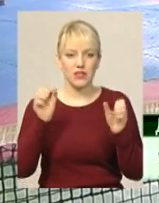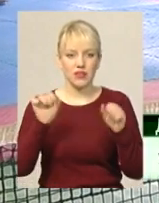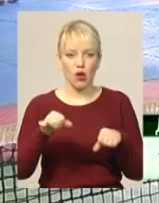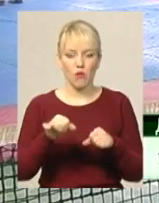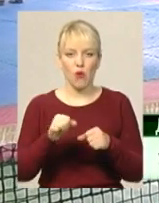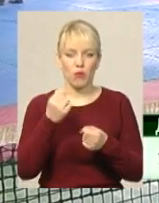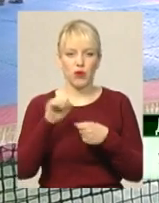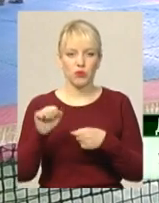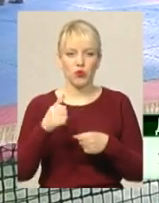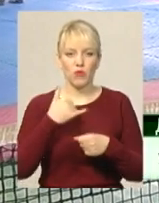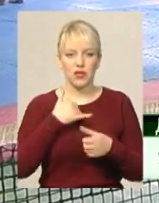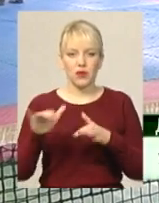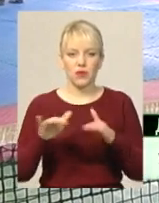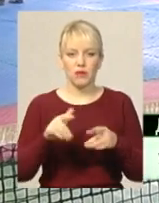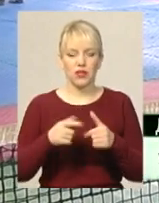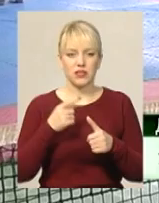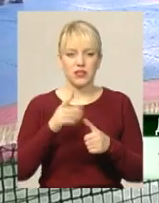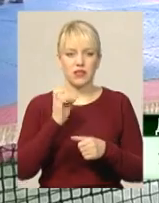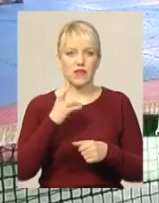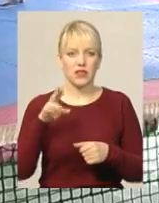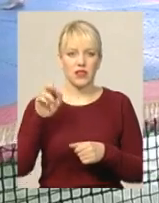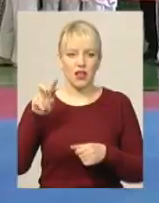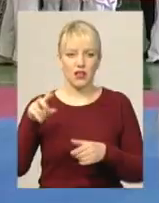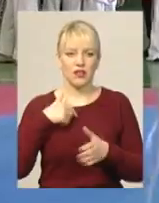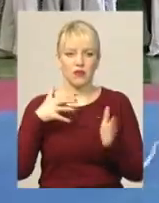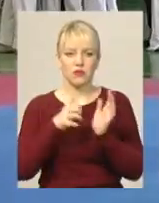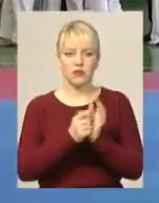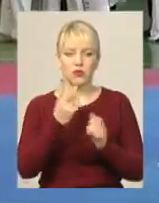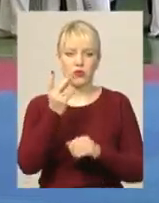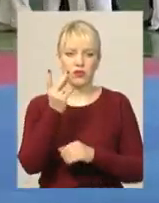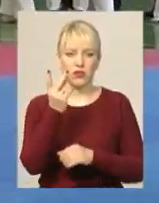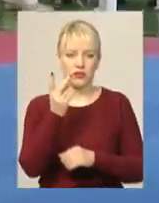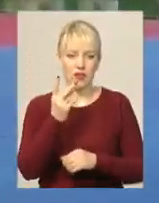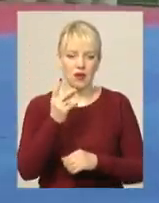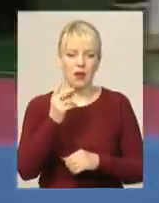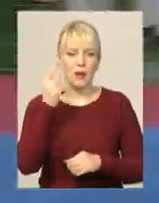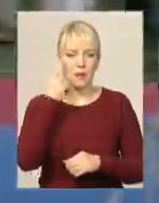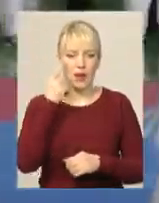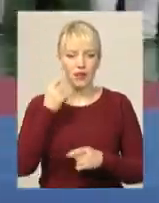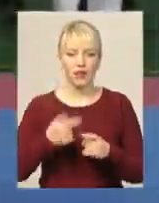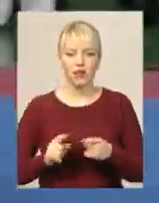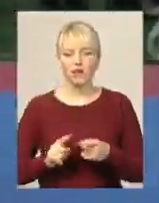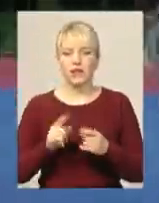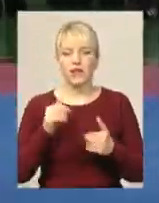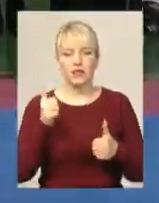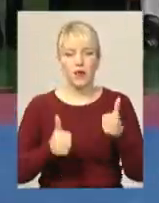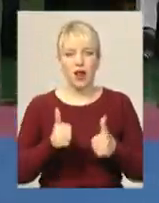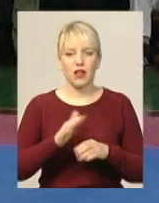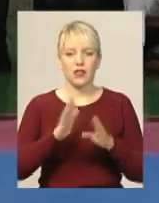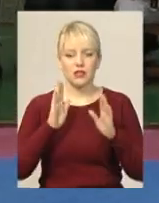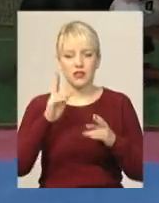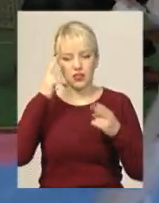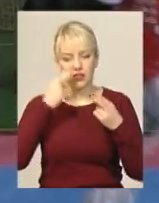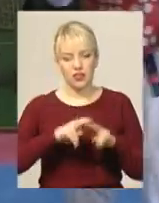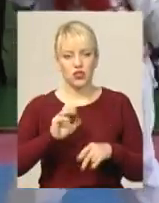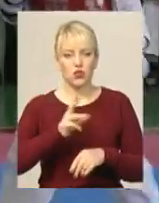змаганнях, зауважує тренер Давида, потрібні не тільки технічні вміння, воля